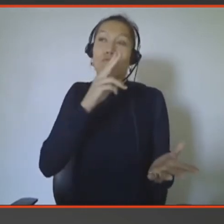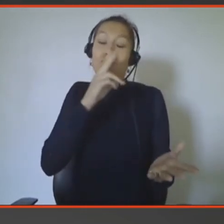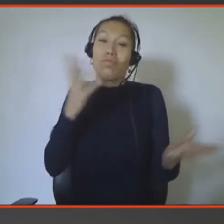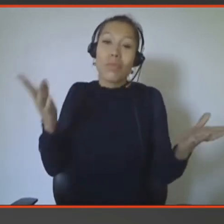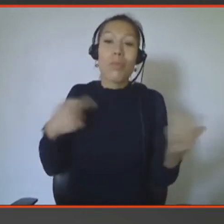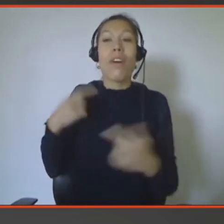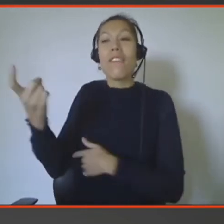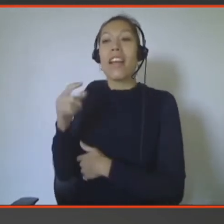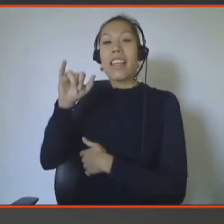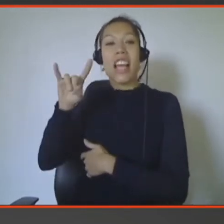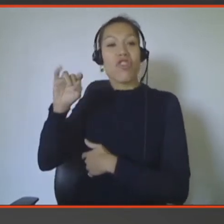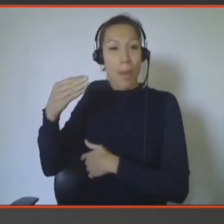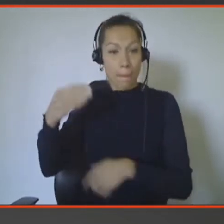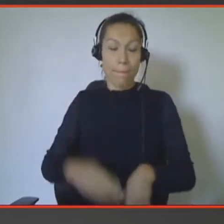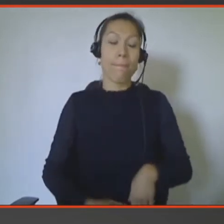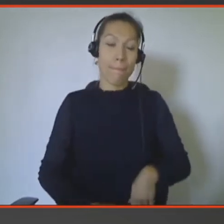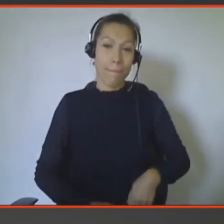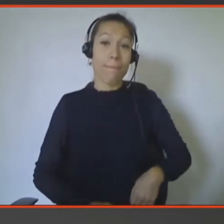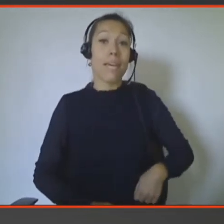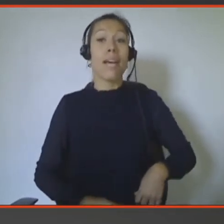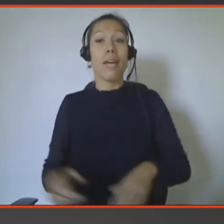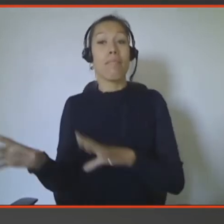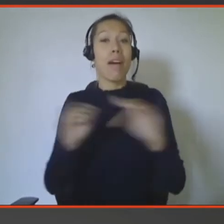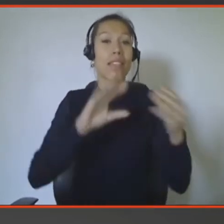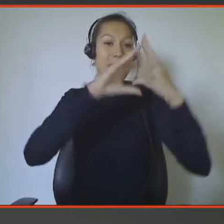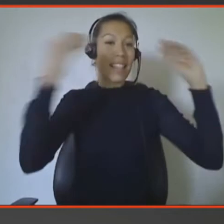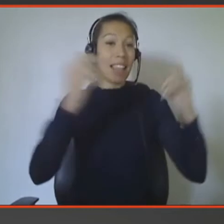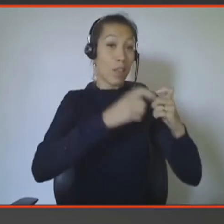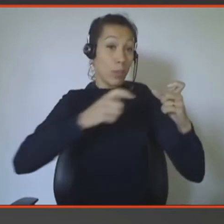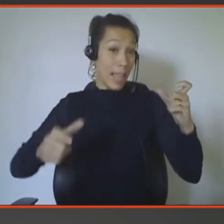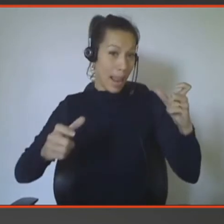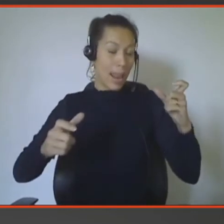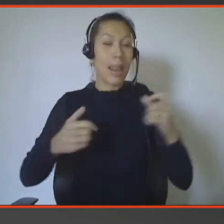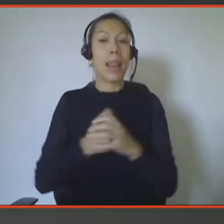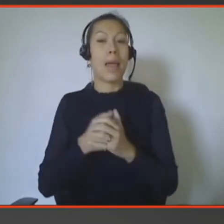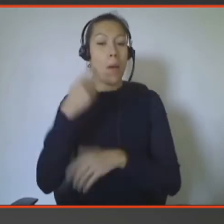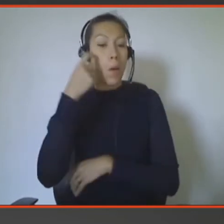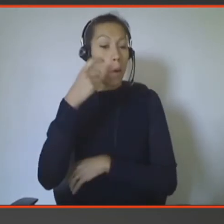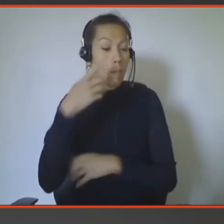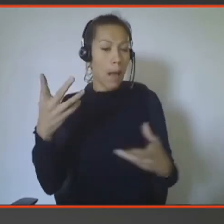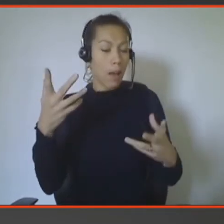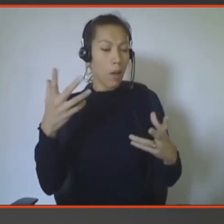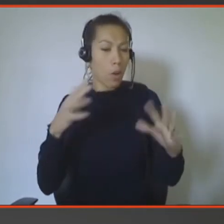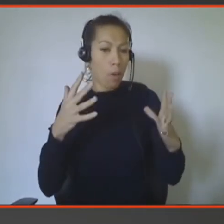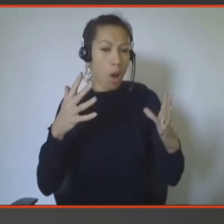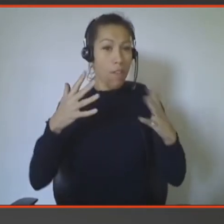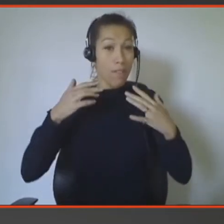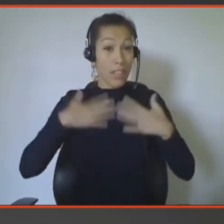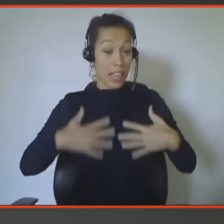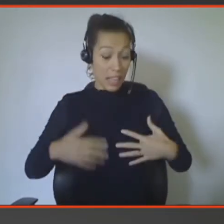avant et je suis passée au design industriel et j'ai découvert la force de la physicalité dans les expériences.